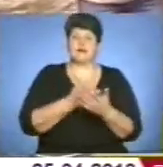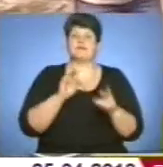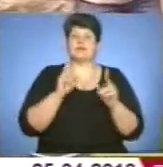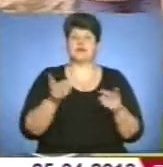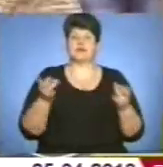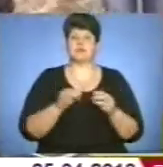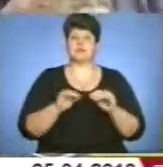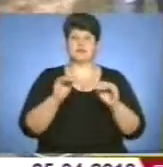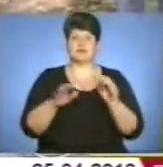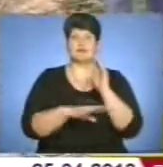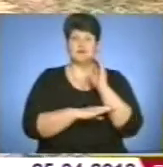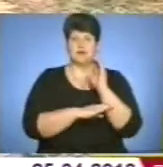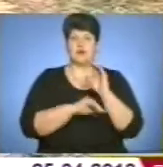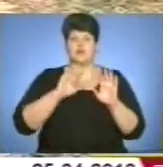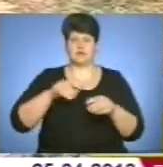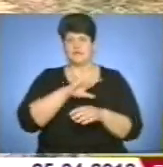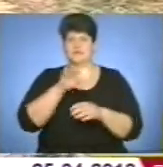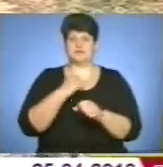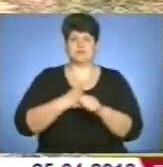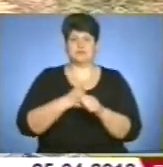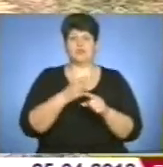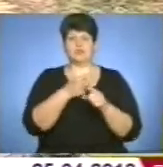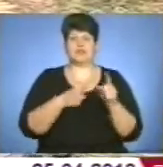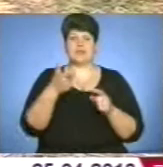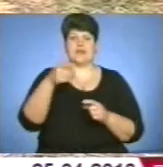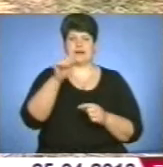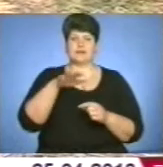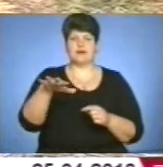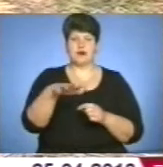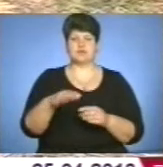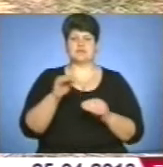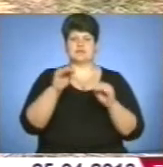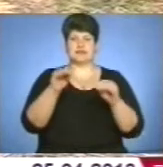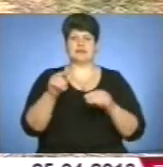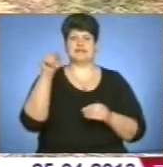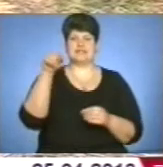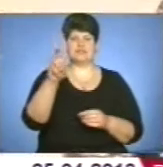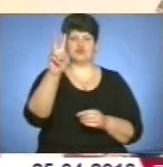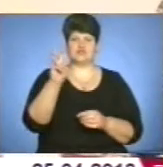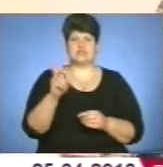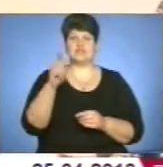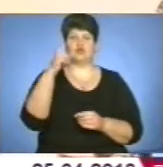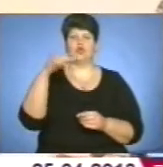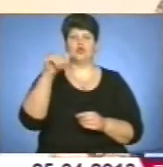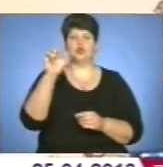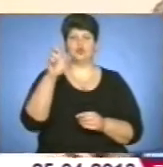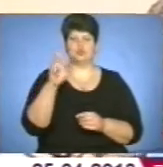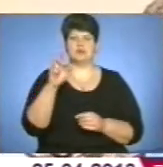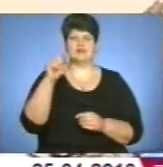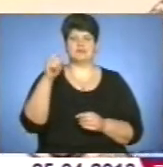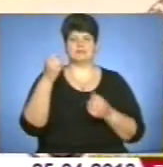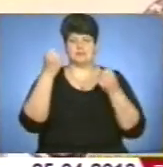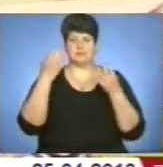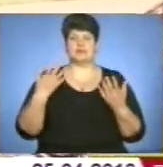усі приступили до праці. На половині гектара засадили понад 1200 дубів звичайних. Дуб ми садимо, оскільки це